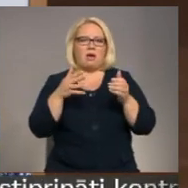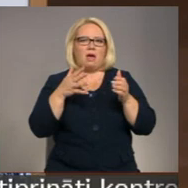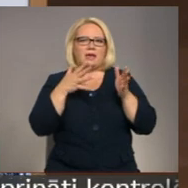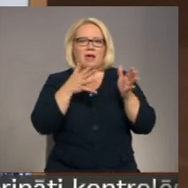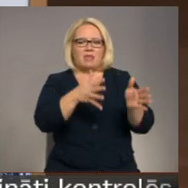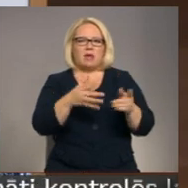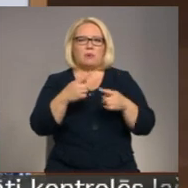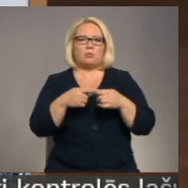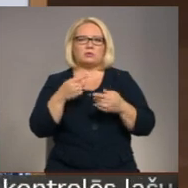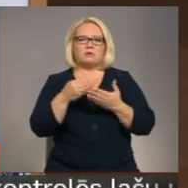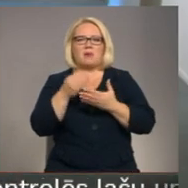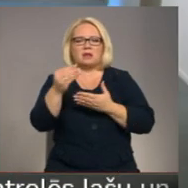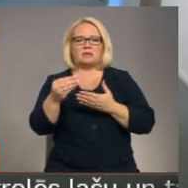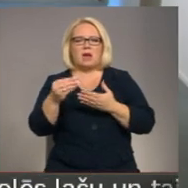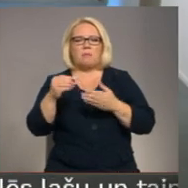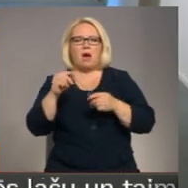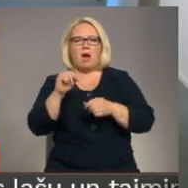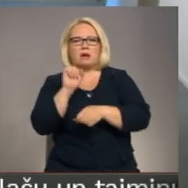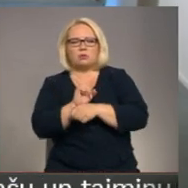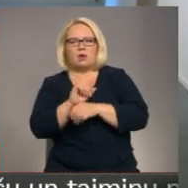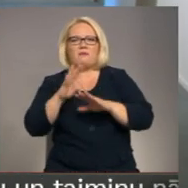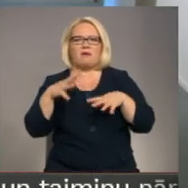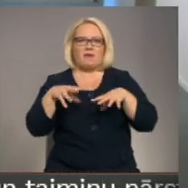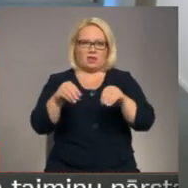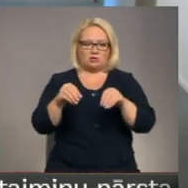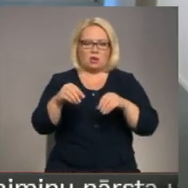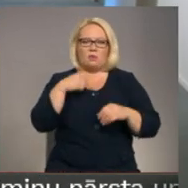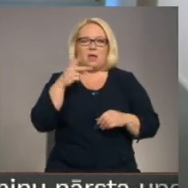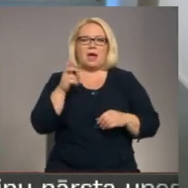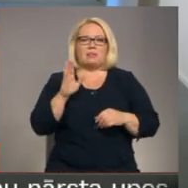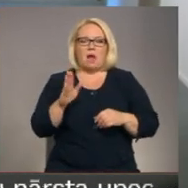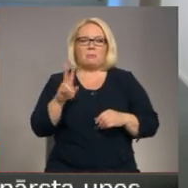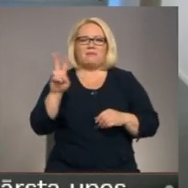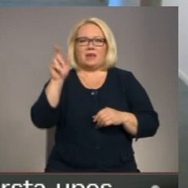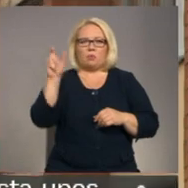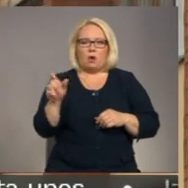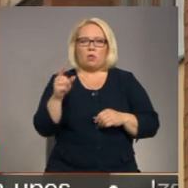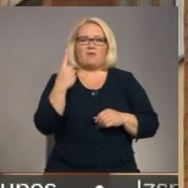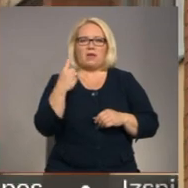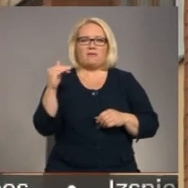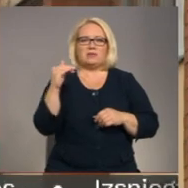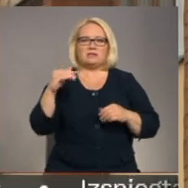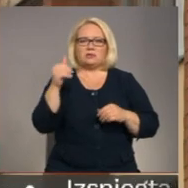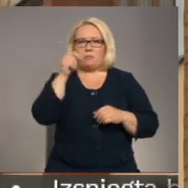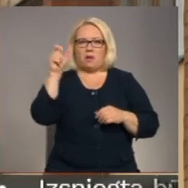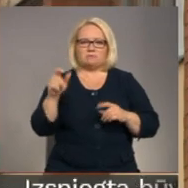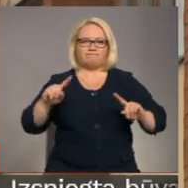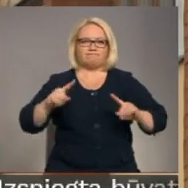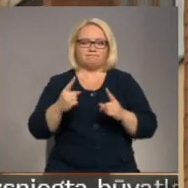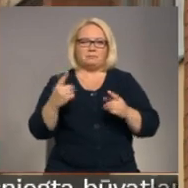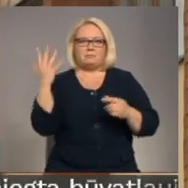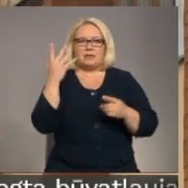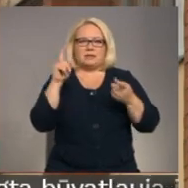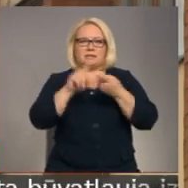maksājumā aizturēšanu vai veikšanu. Atgādināsim, ka knabu, vītolu un vienu fizisku personu aizturēja piekdienas aiztībā ar 12.